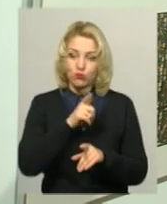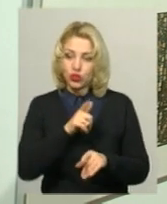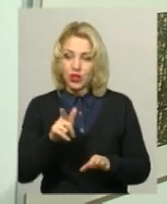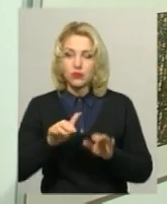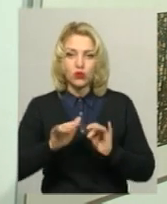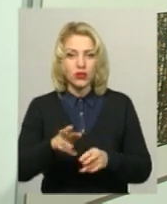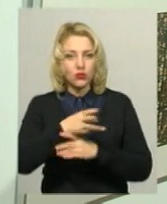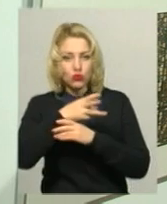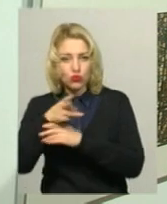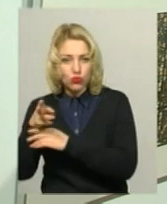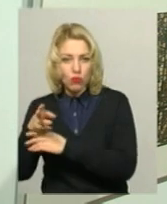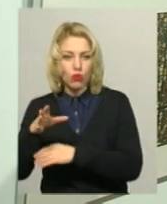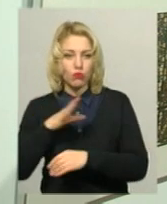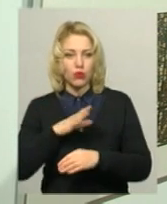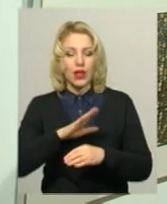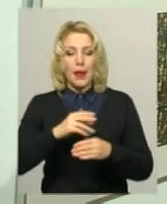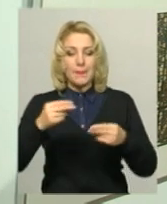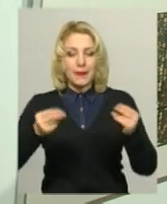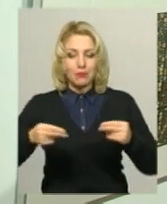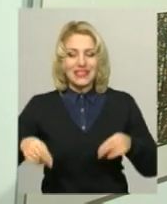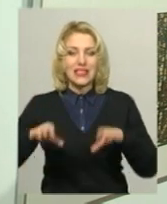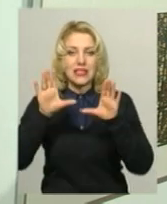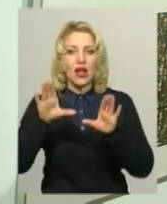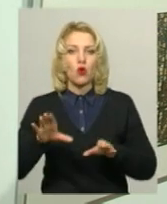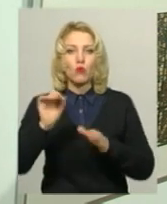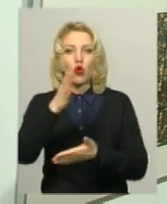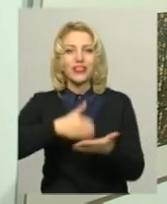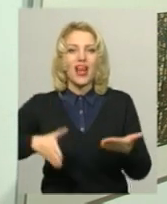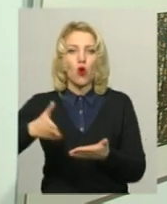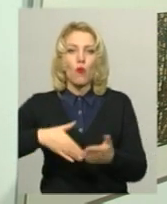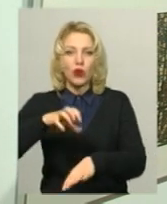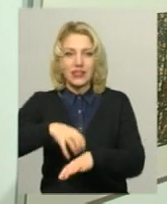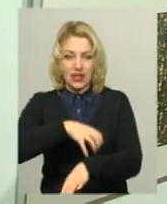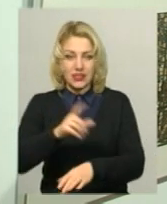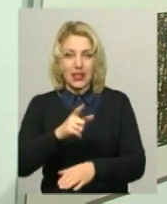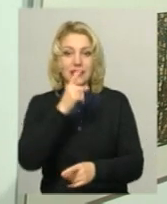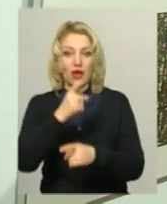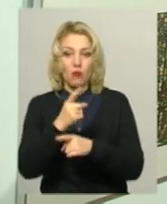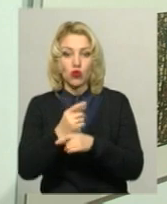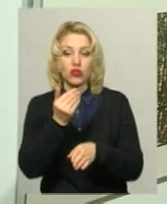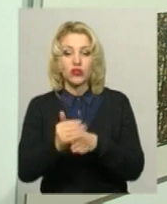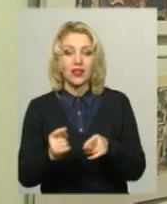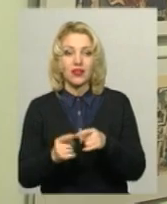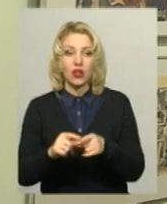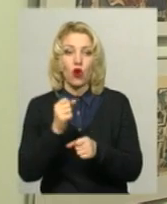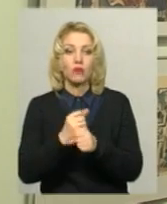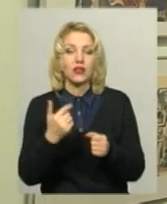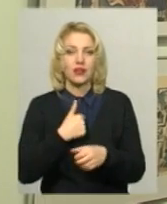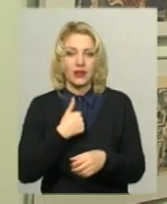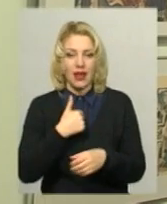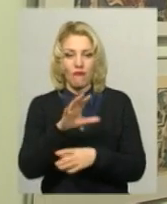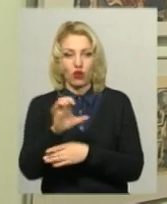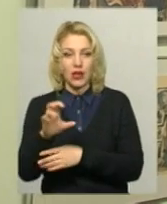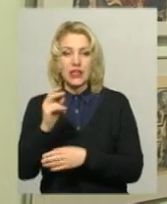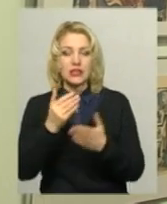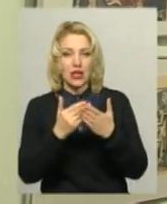зйомок був підписаний закон про декомунізацію, так званий, який забороняє частину тих робіт, які я фотографував. За словами Євгена